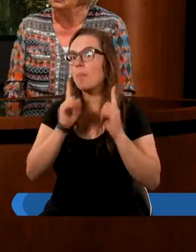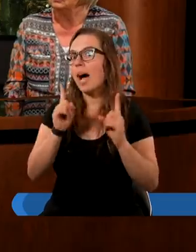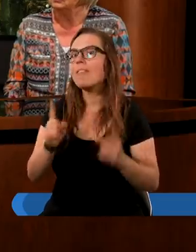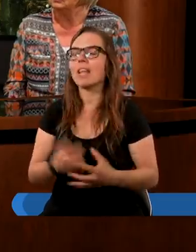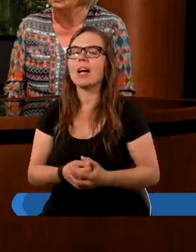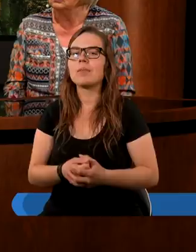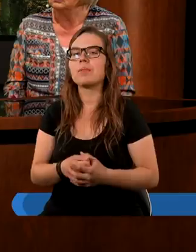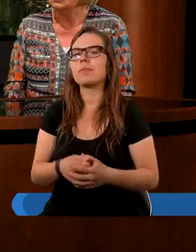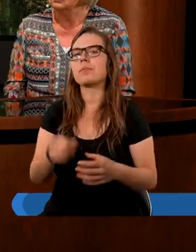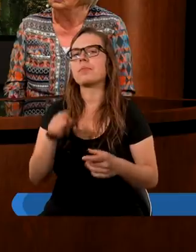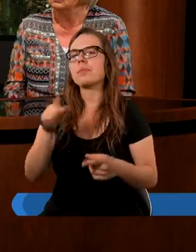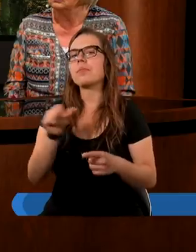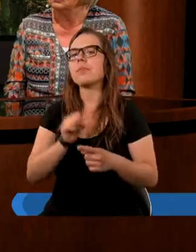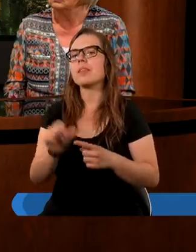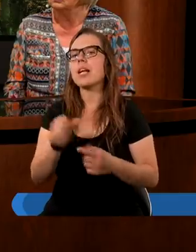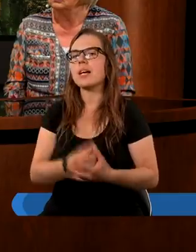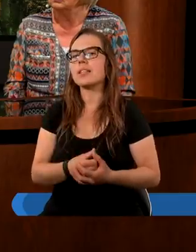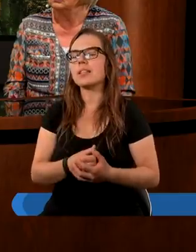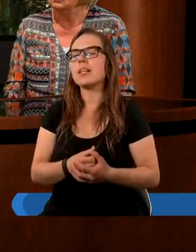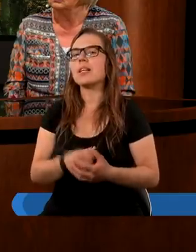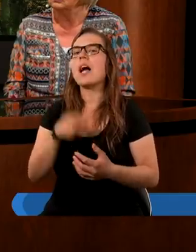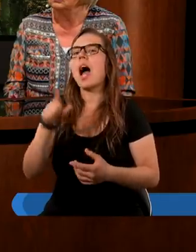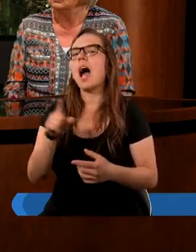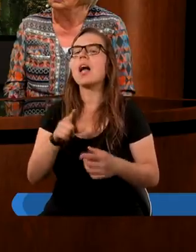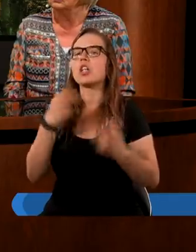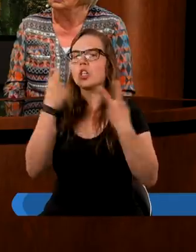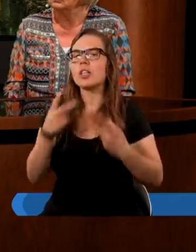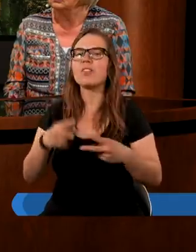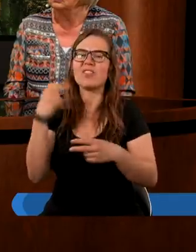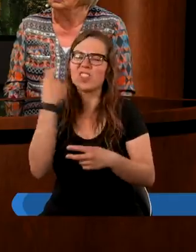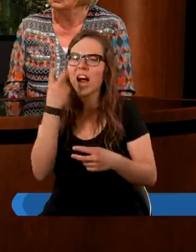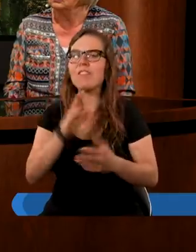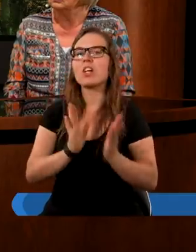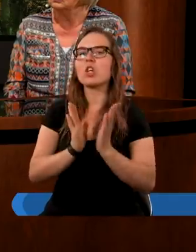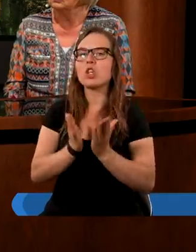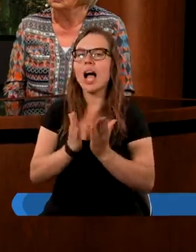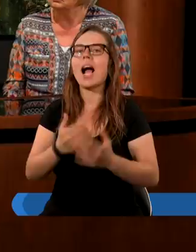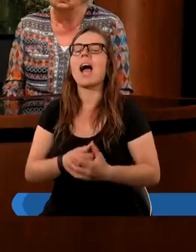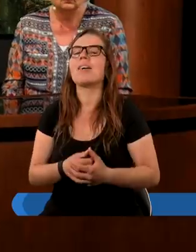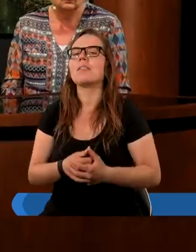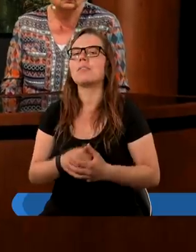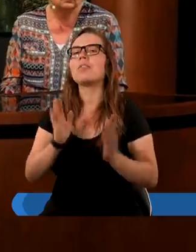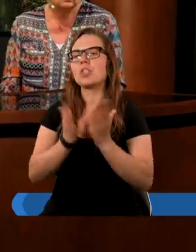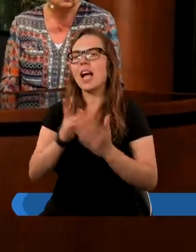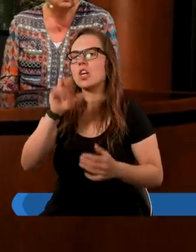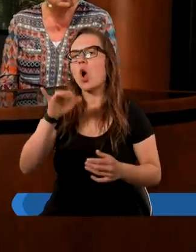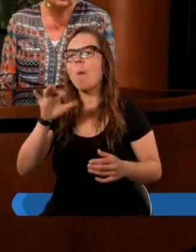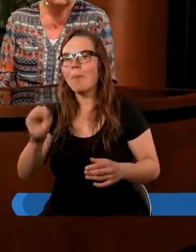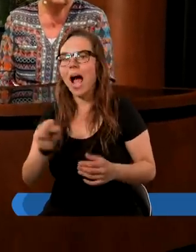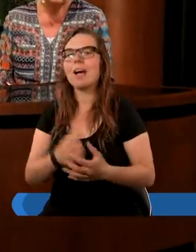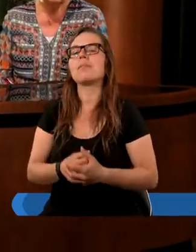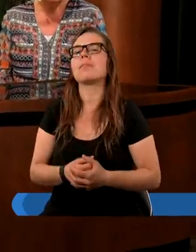jest. Ale czytamy w takiej ciekawej księdze, księdze Hioba,